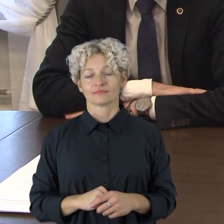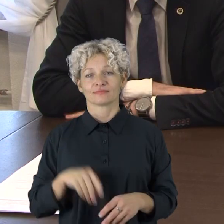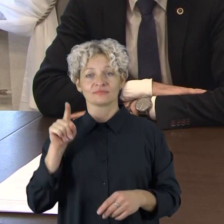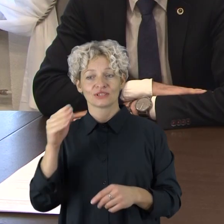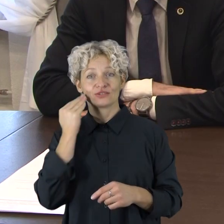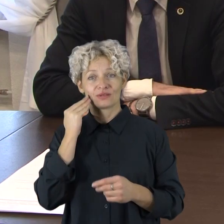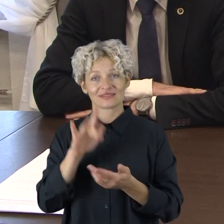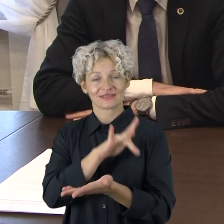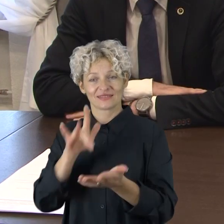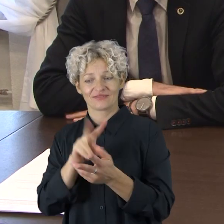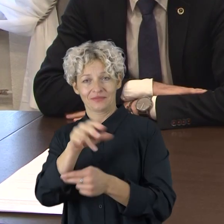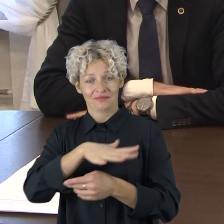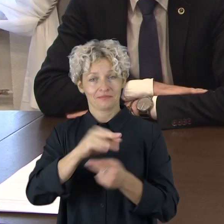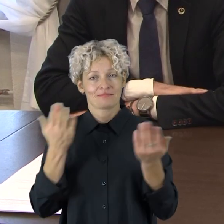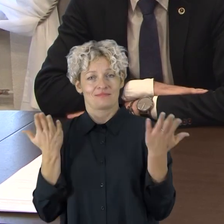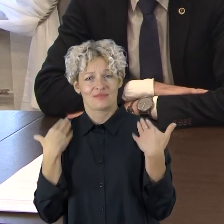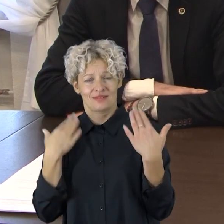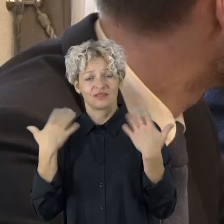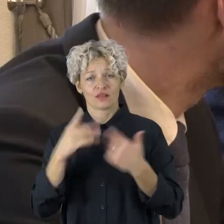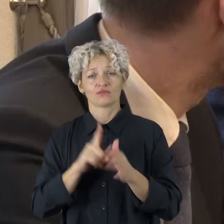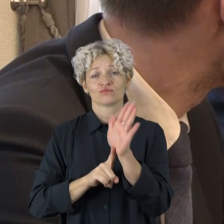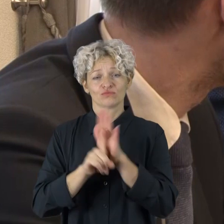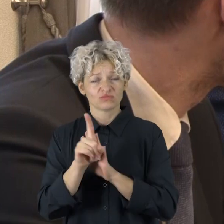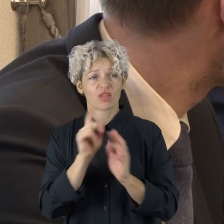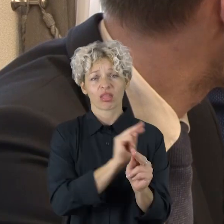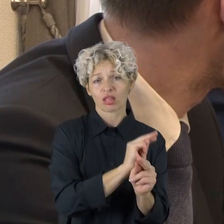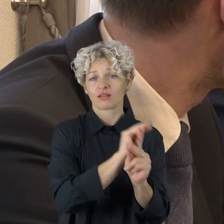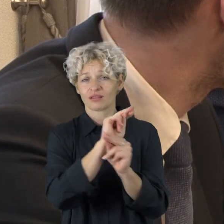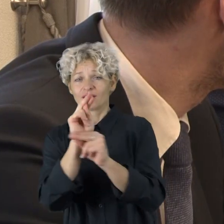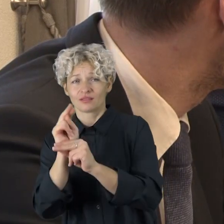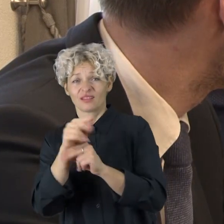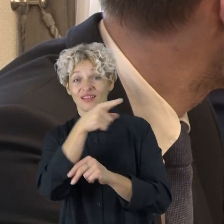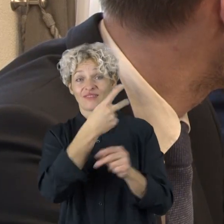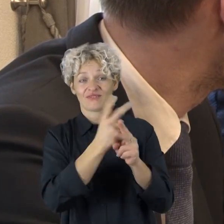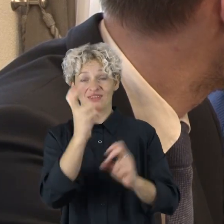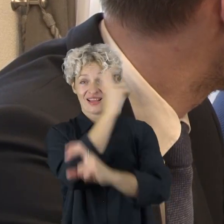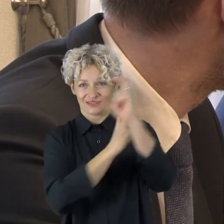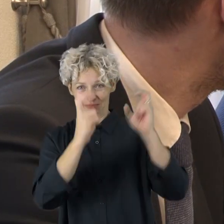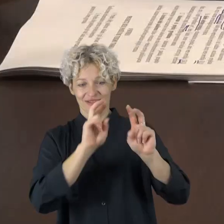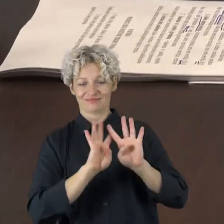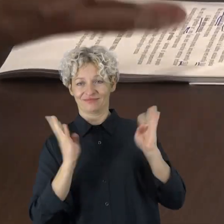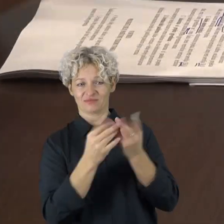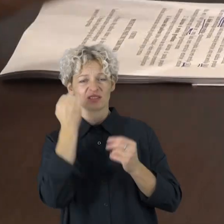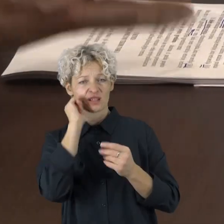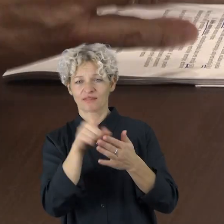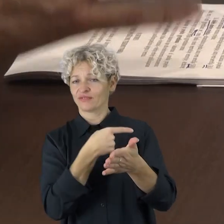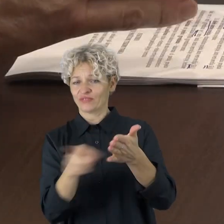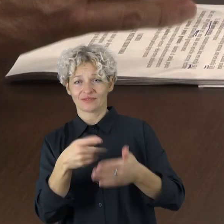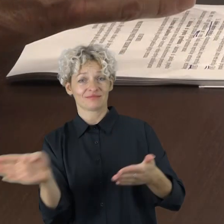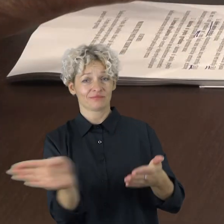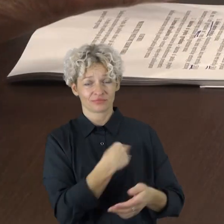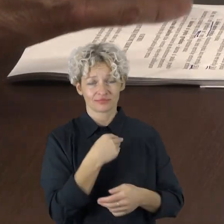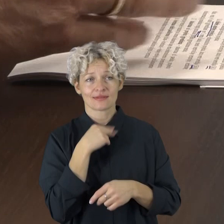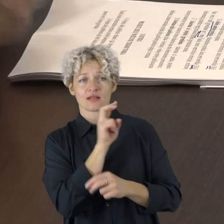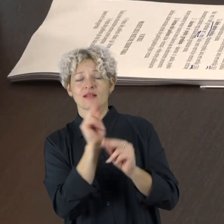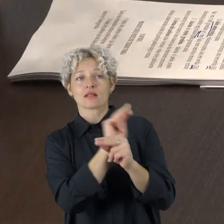Pirminiai rekonstrukcijos darbai centrinėme Šiauliu miesto parke jau prasidėja. Demontuota seno iš šio parko tvara vyksta kiti demontavimo